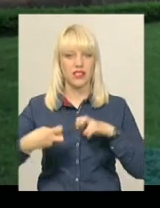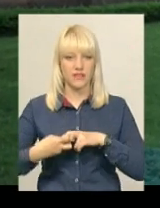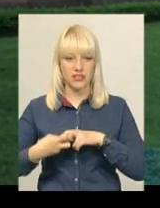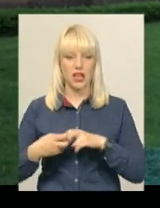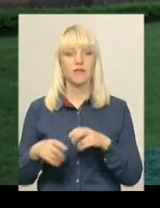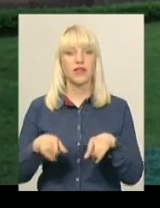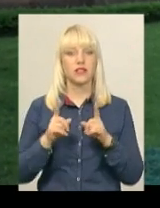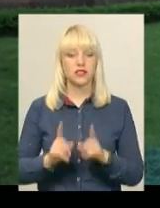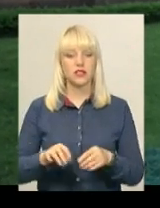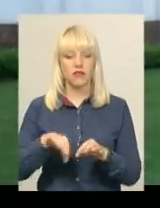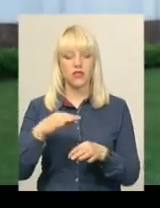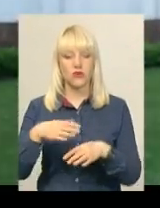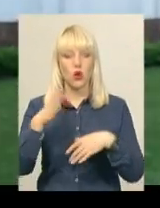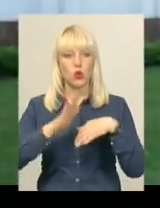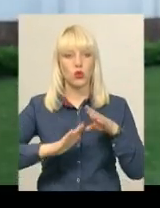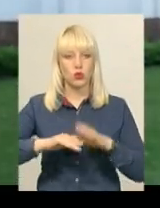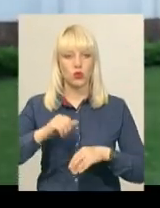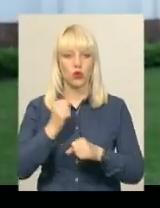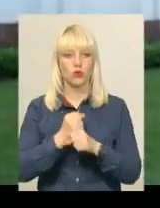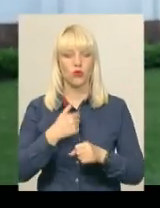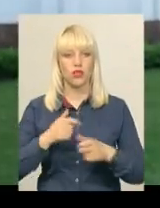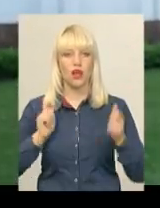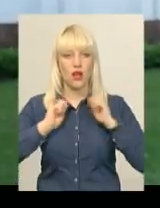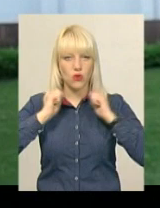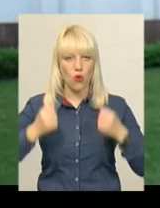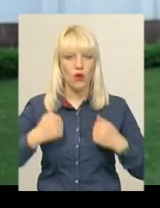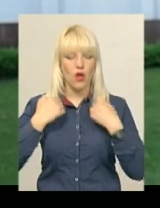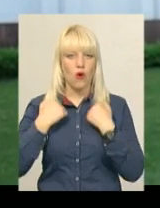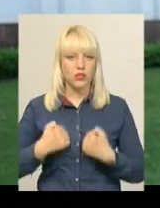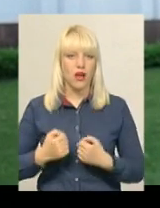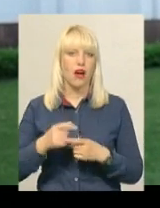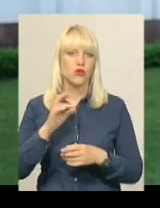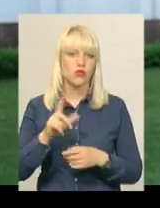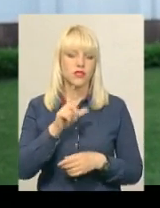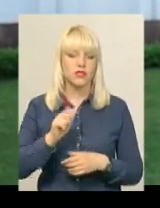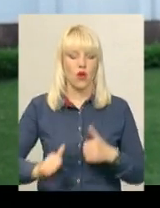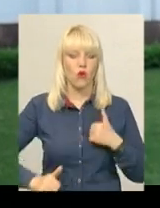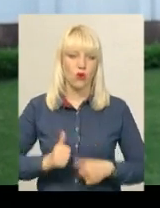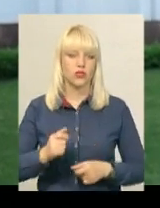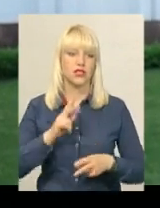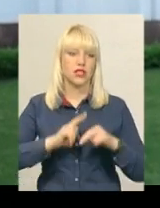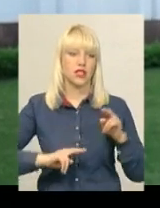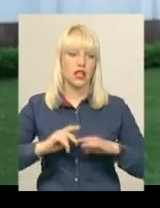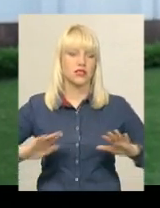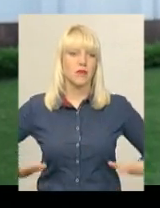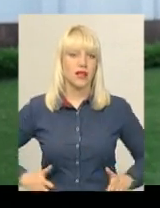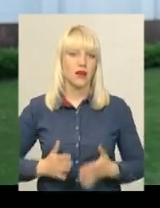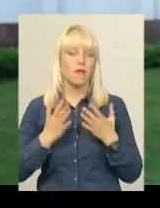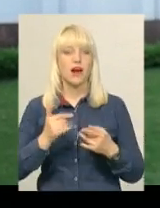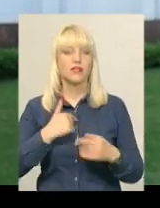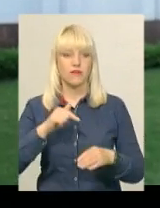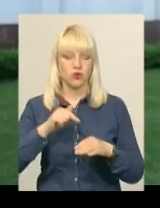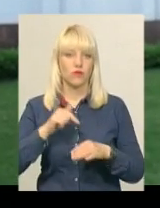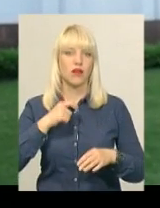вишивка ручної роботи. Я вдягаю її з гордістю, якось і настрій, зразу так піднімається, відчуваю себе так